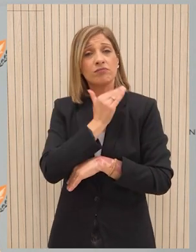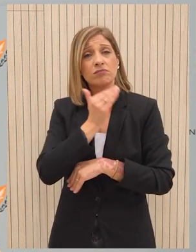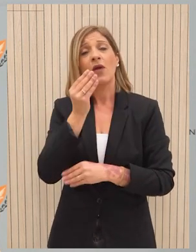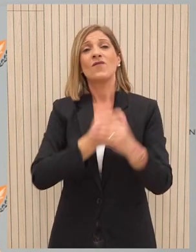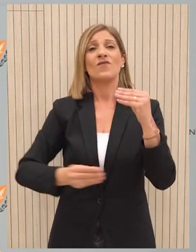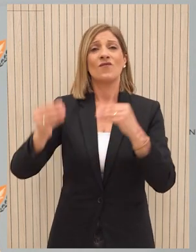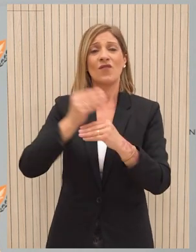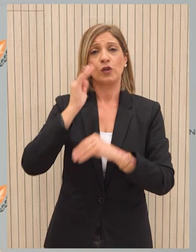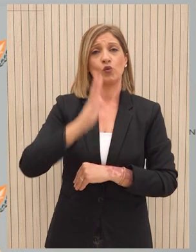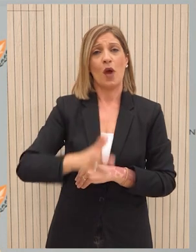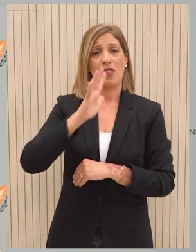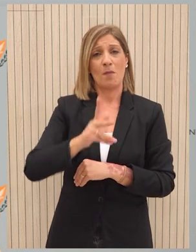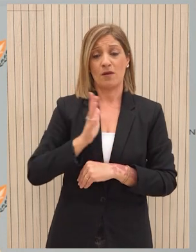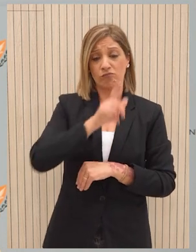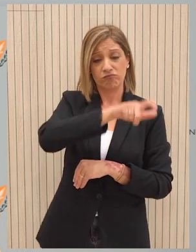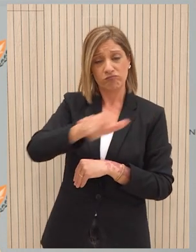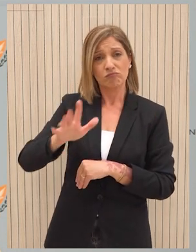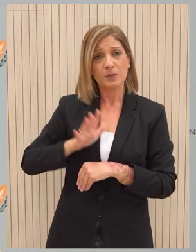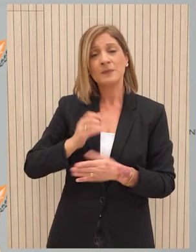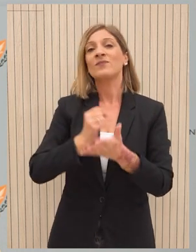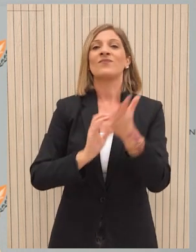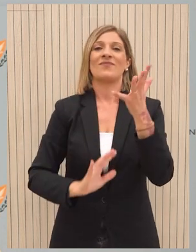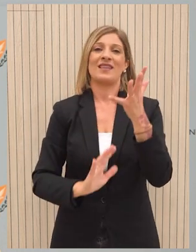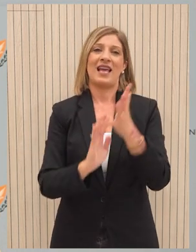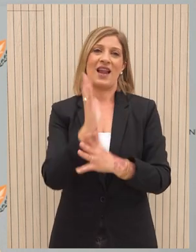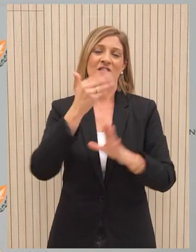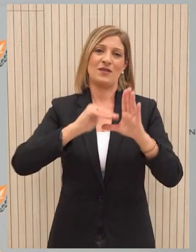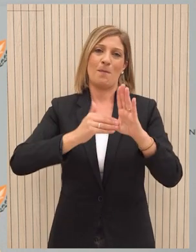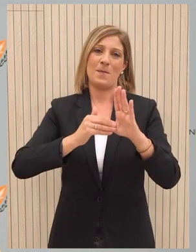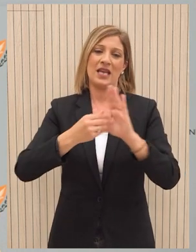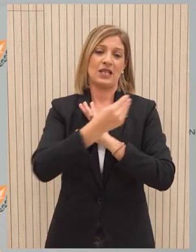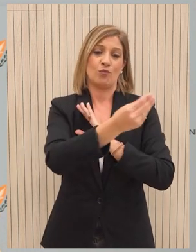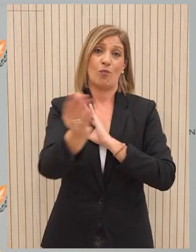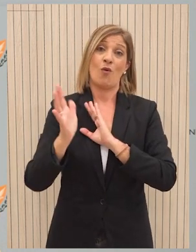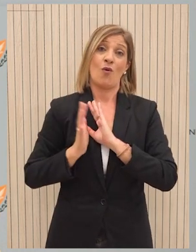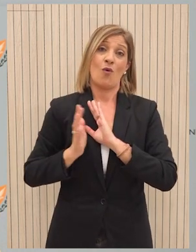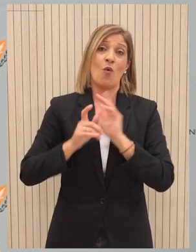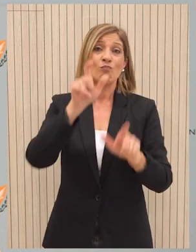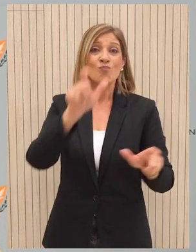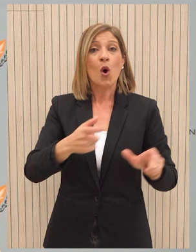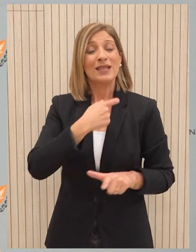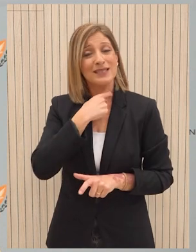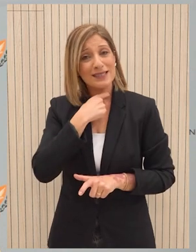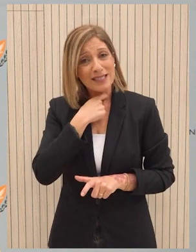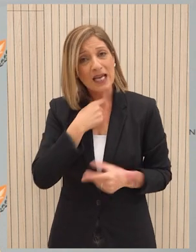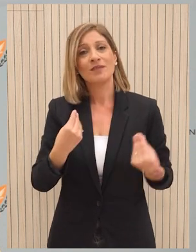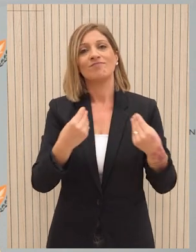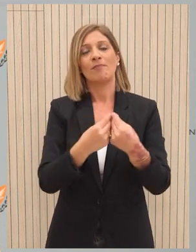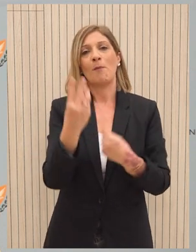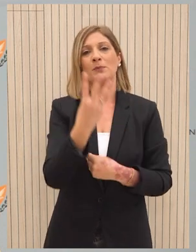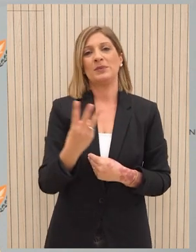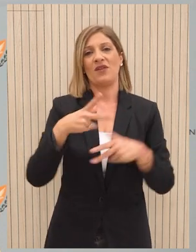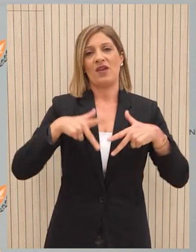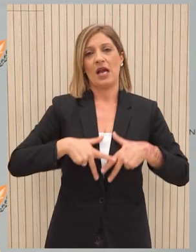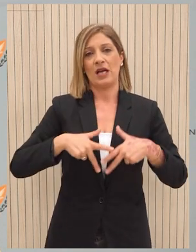βελτίωση της καθημερινότητας των πολιτών και η αναβάθμιση των υπηρεσιών που το κράτος παρέχει στον πολίτη είναι άμεσα συνηφασμένα με το ψηφιακό κράτος.